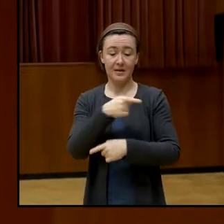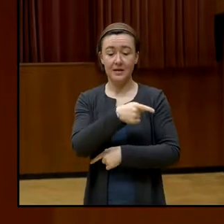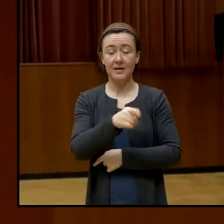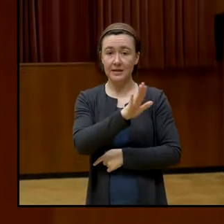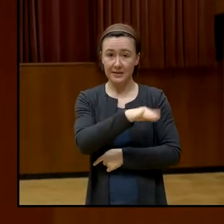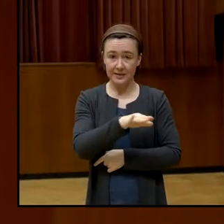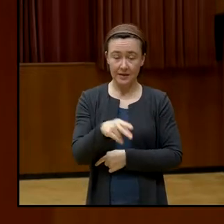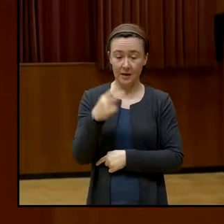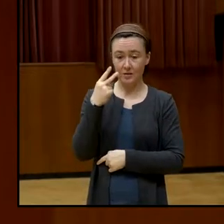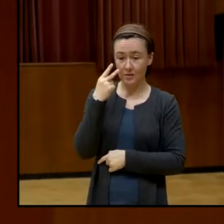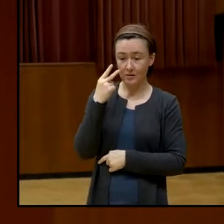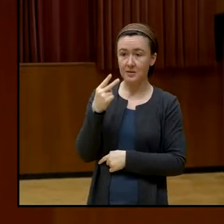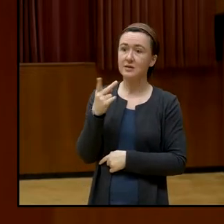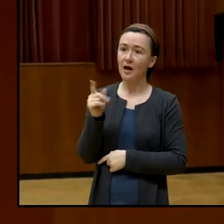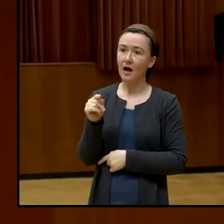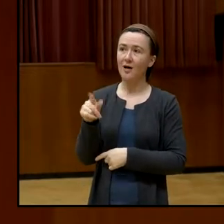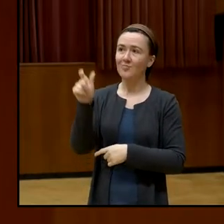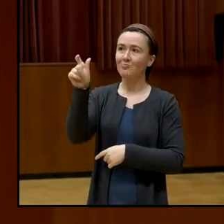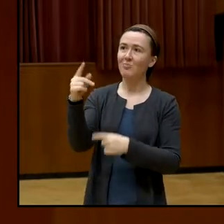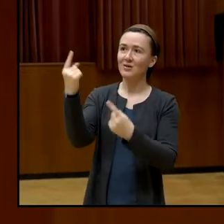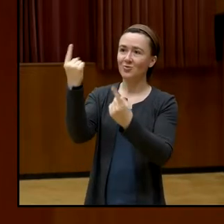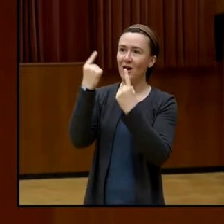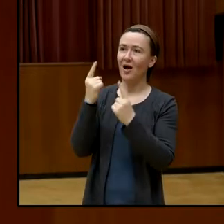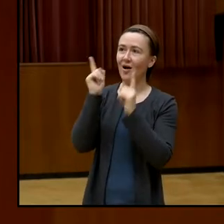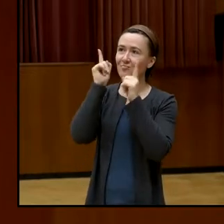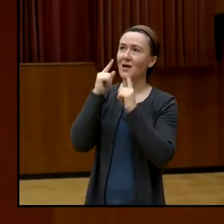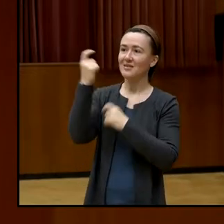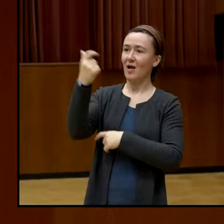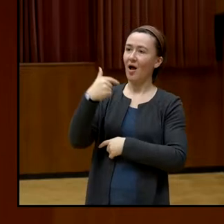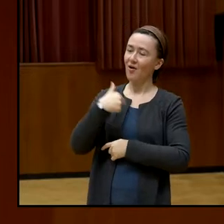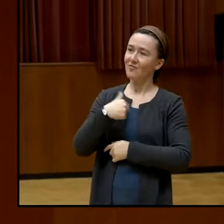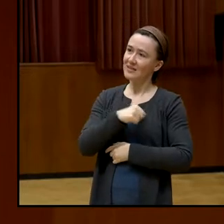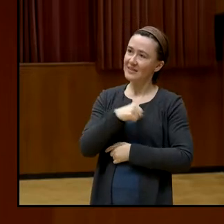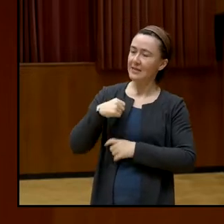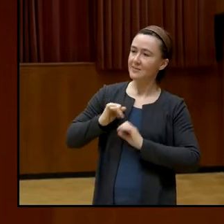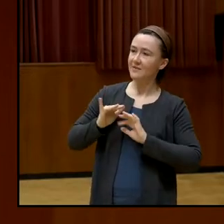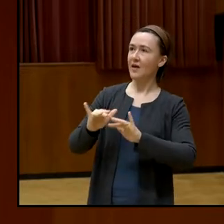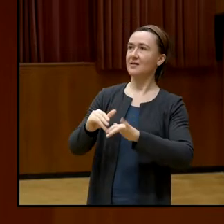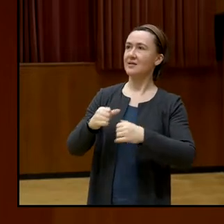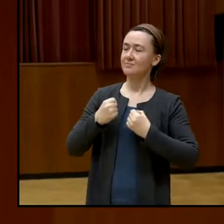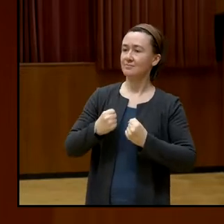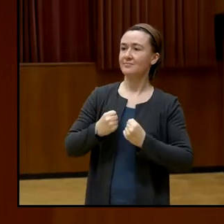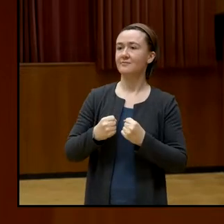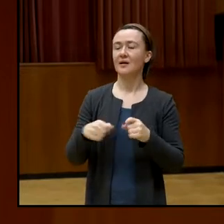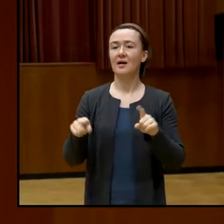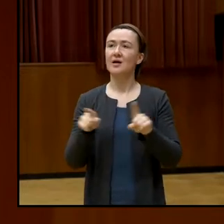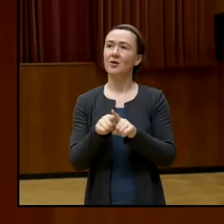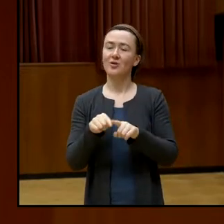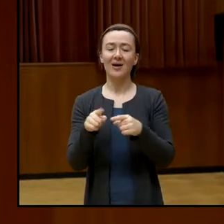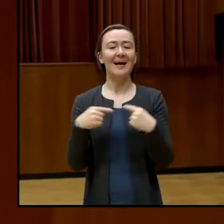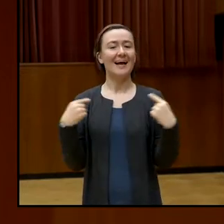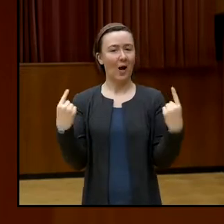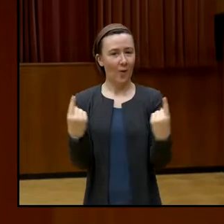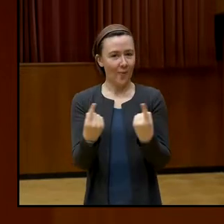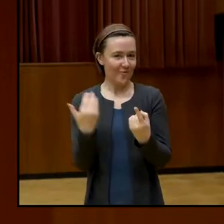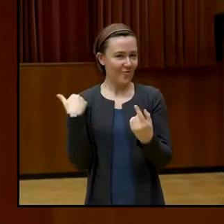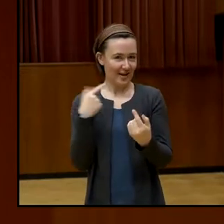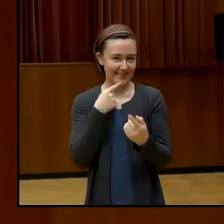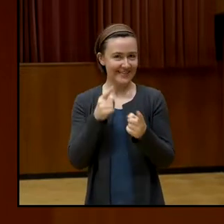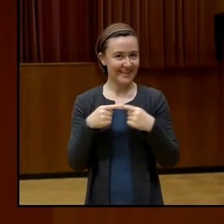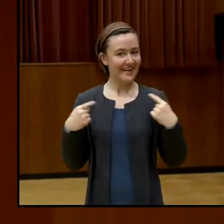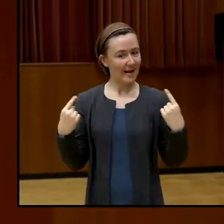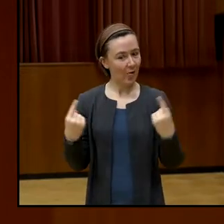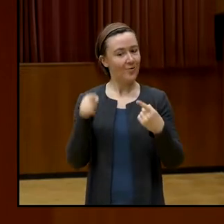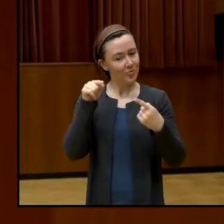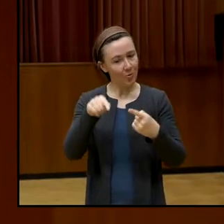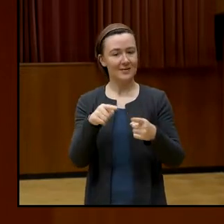Kinder dadurch eine Form der Aufmerksamkeit und der Selbstwirksamkeit und einen kriegen diesen Raum, wenn wir über Räume schaffen, kriegen genau diesen Raum